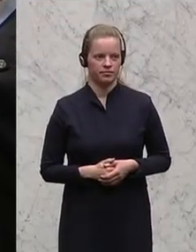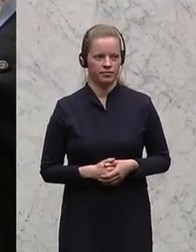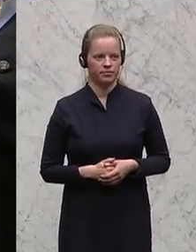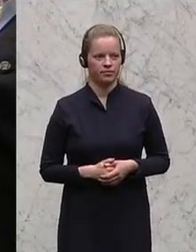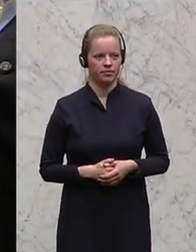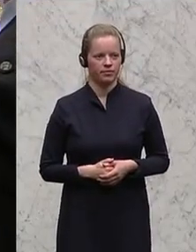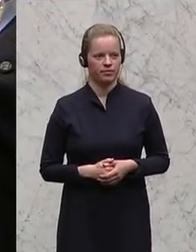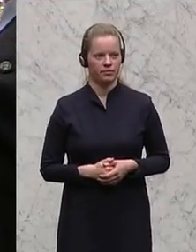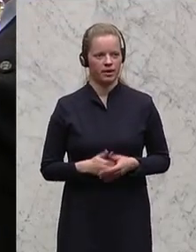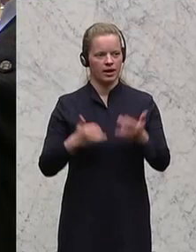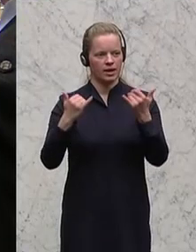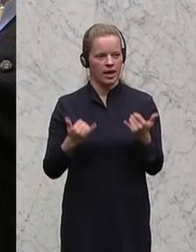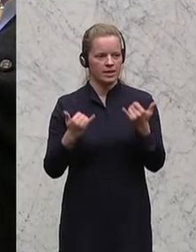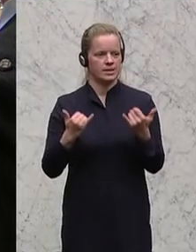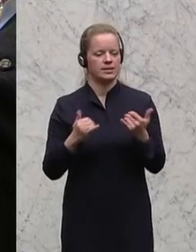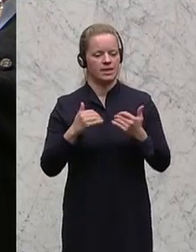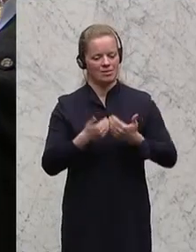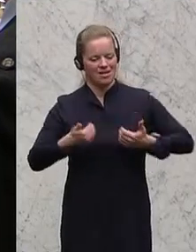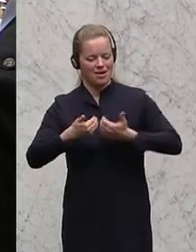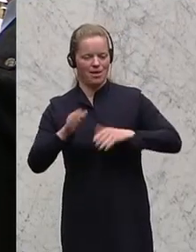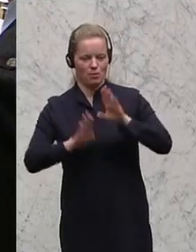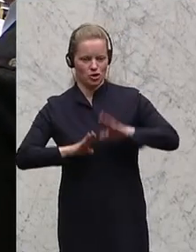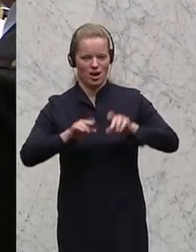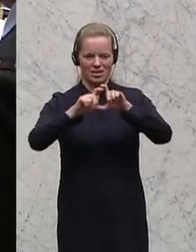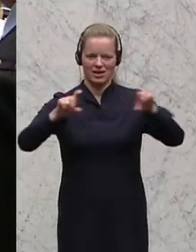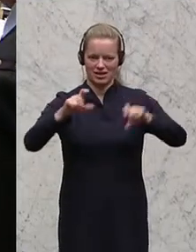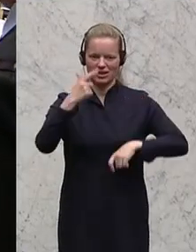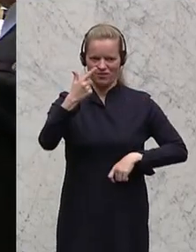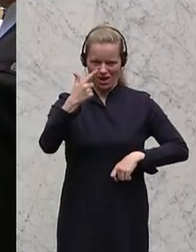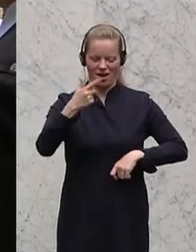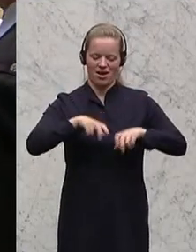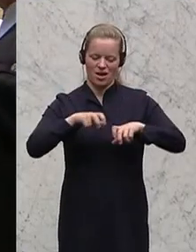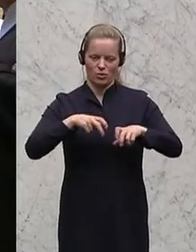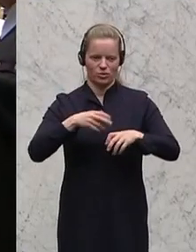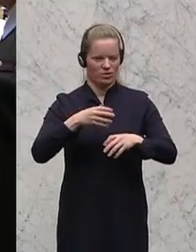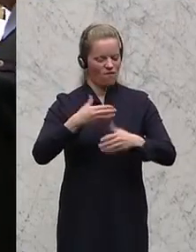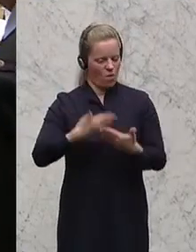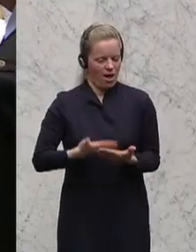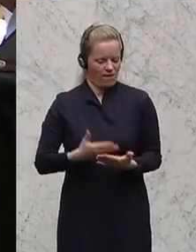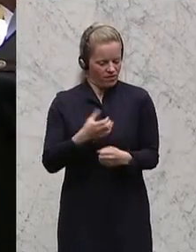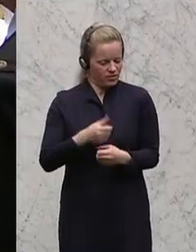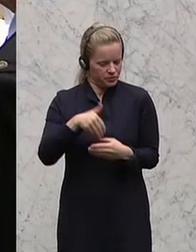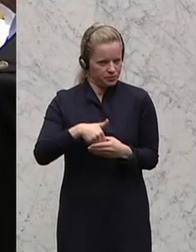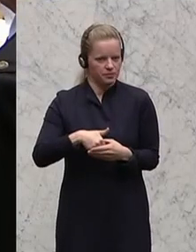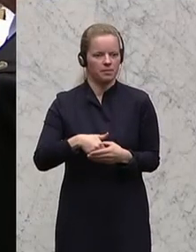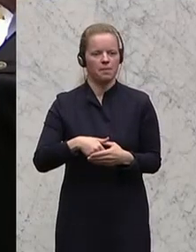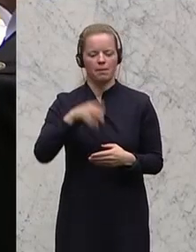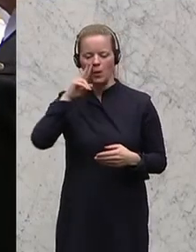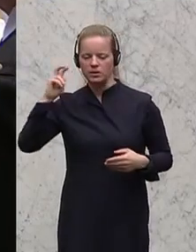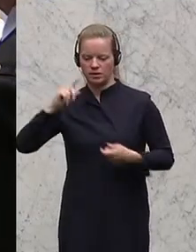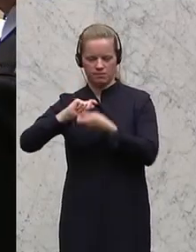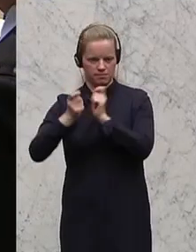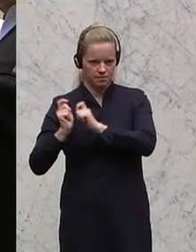Wir kommen nun zur getrennten Abstimmung über Artikel 2 in der Fassung der Regierungsvorlage unter Berücksichtigung des Abänderungsantrags der